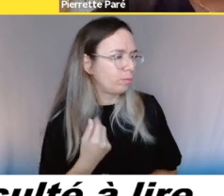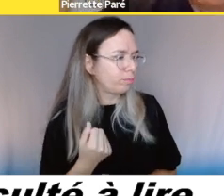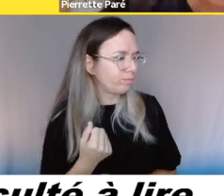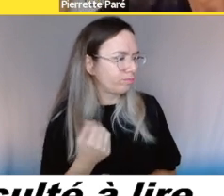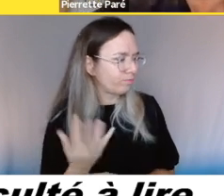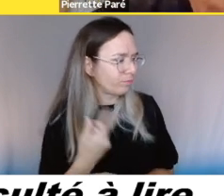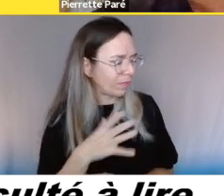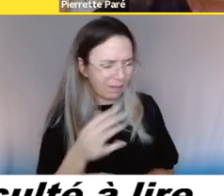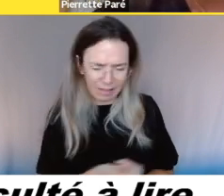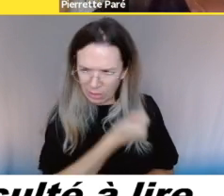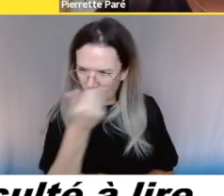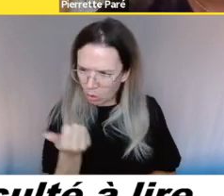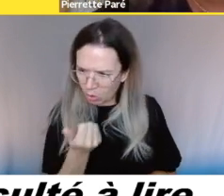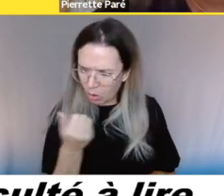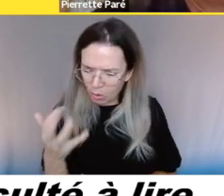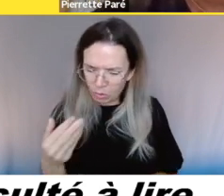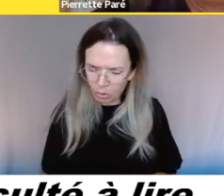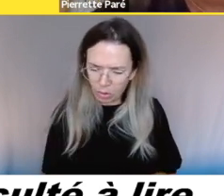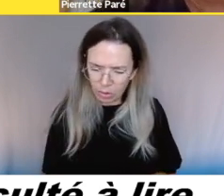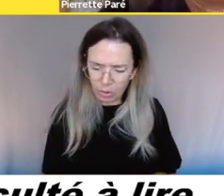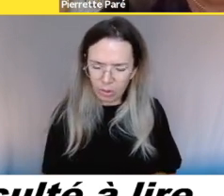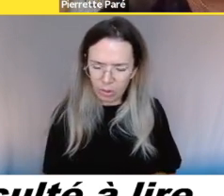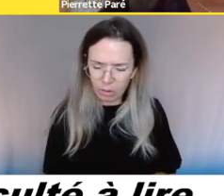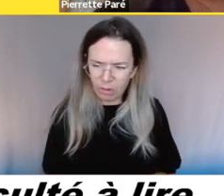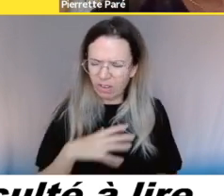suis chière de prendre